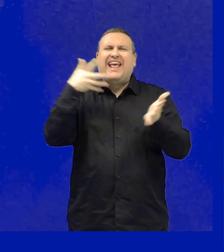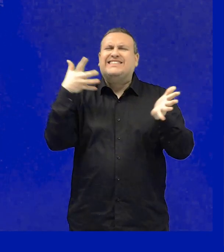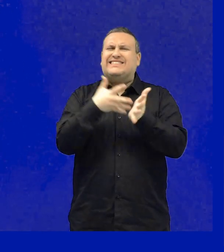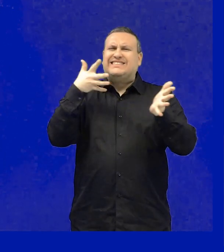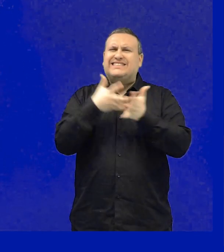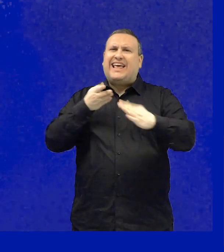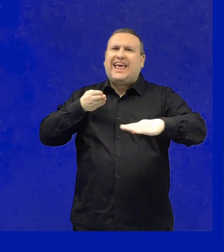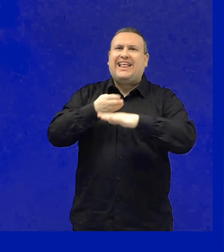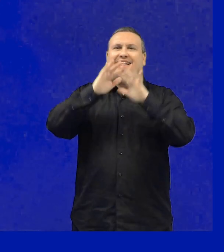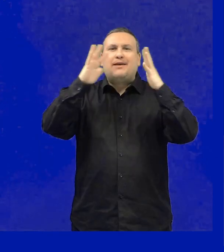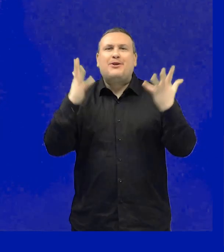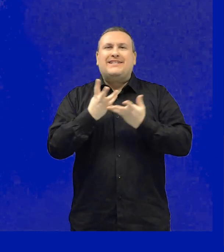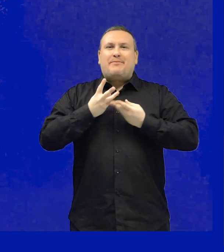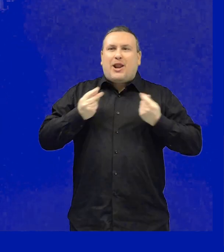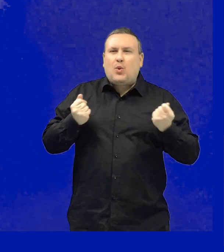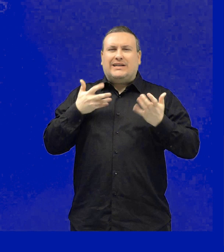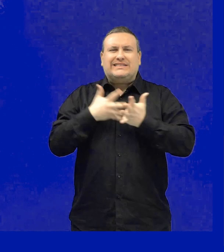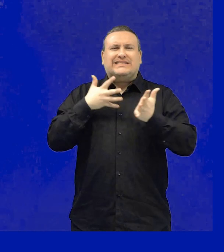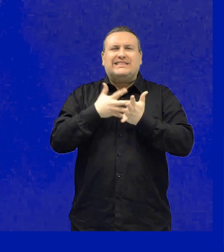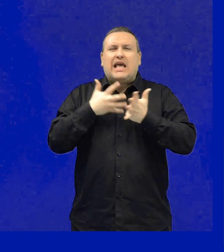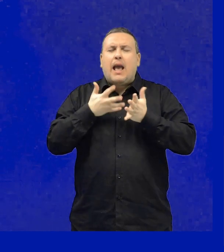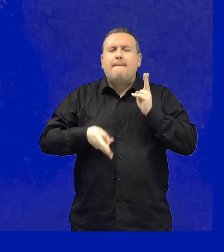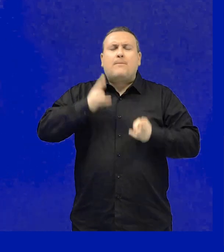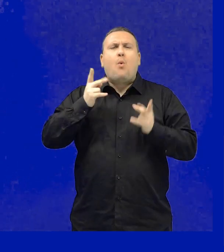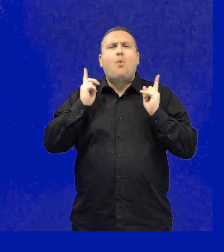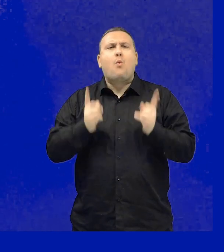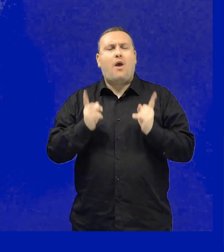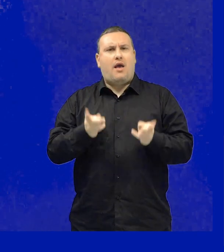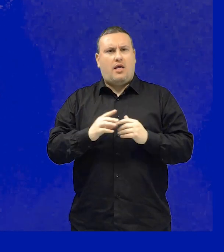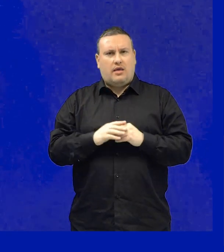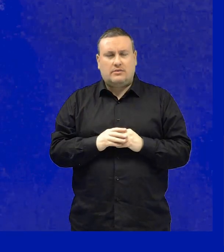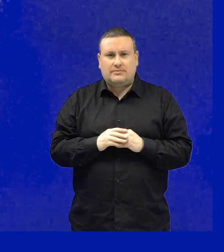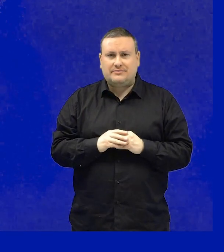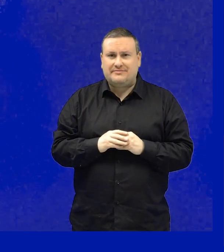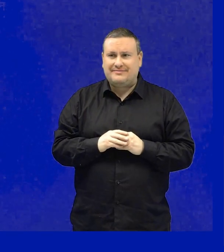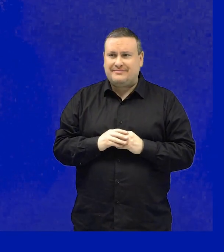con disabilità incontrano nell'accesso alla dimensione spirituale?